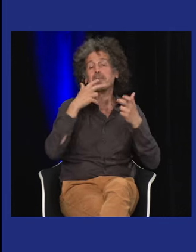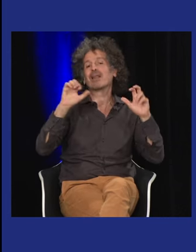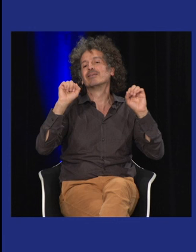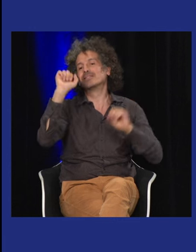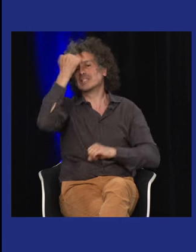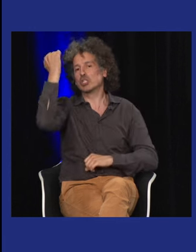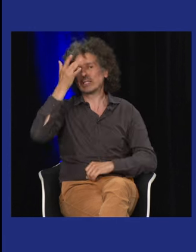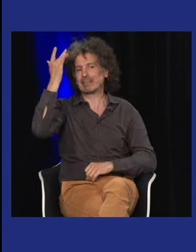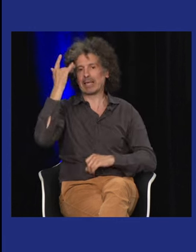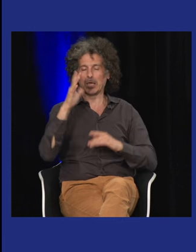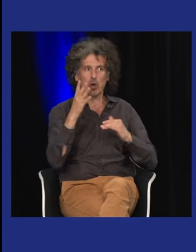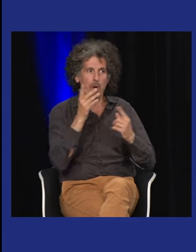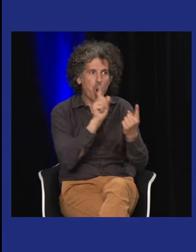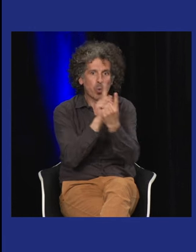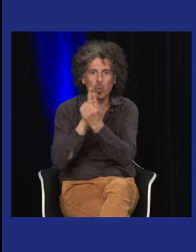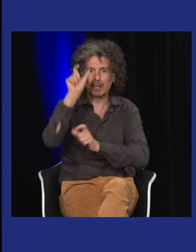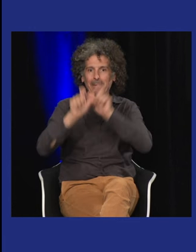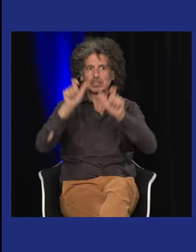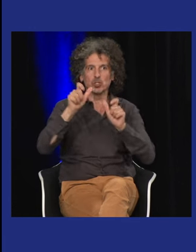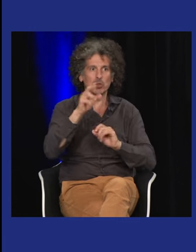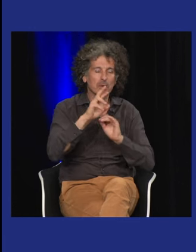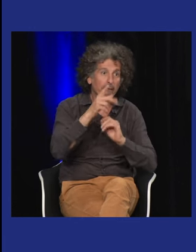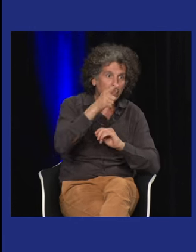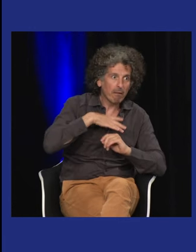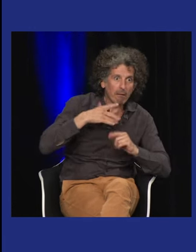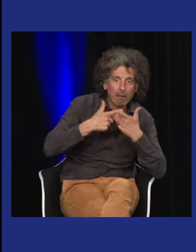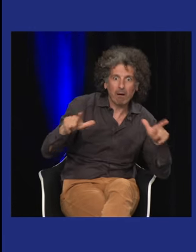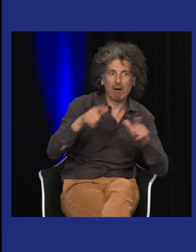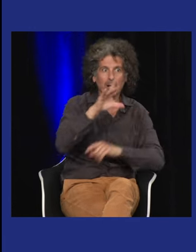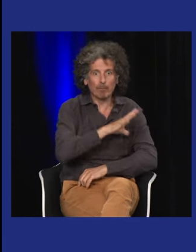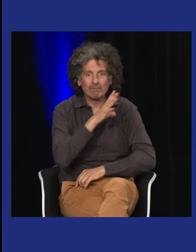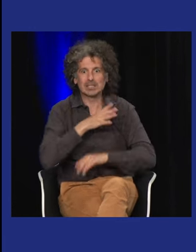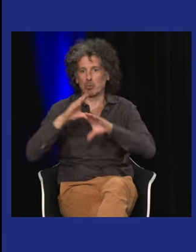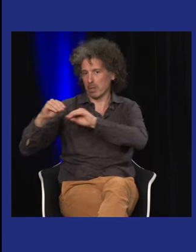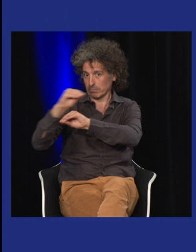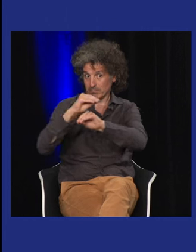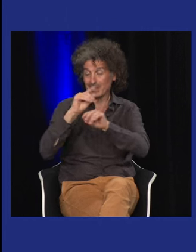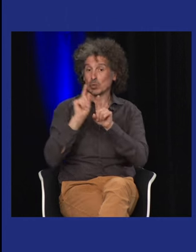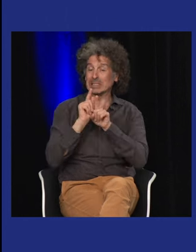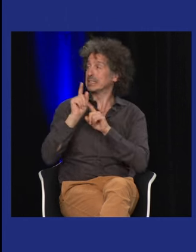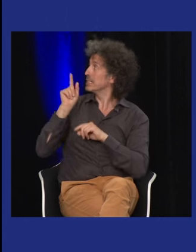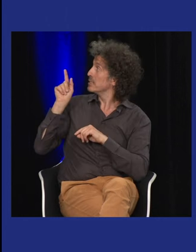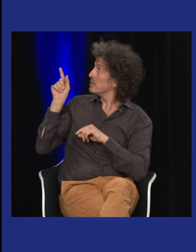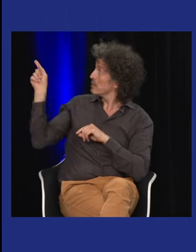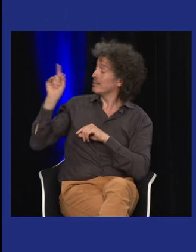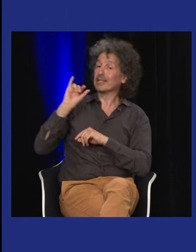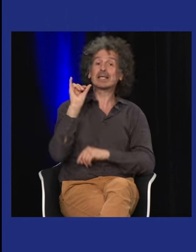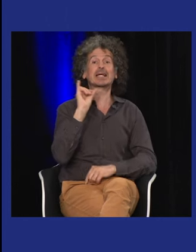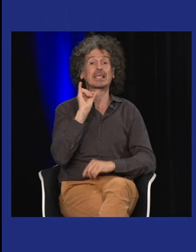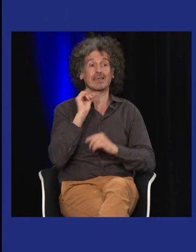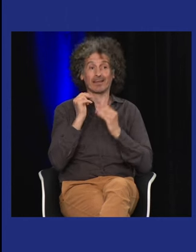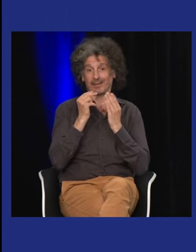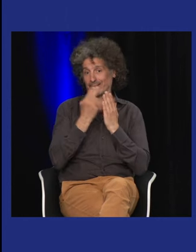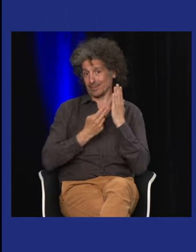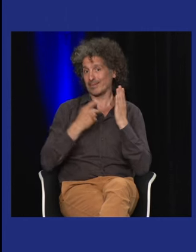à Galaudet pour découvrir un petit peu c'était un stage d'été donc il a rencontré différentes personnes voire les professeurs qu'il